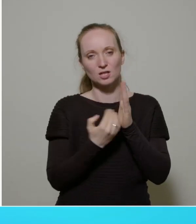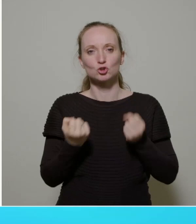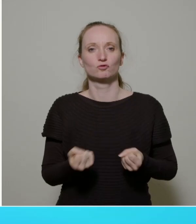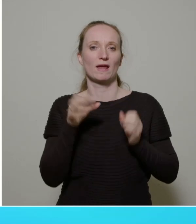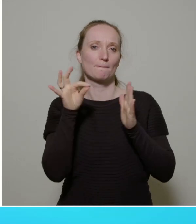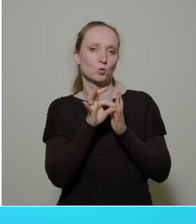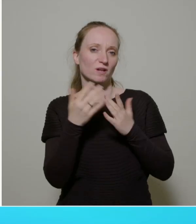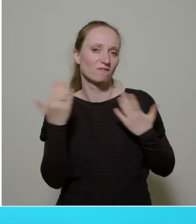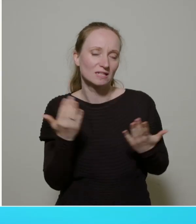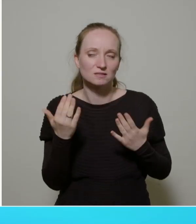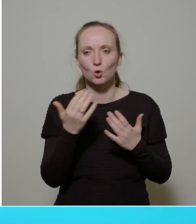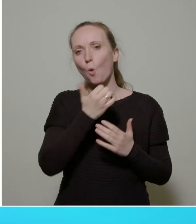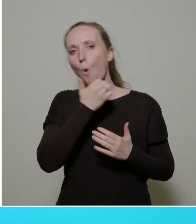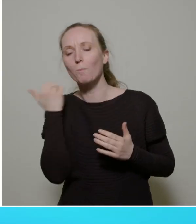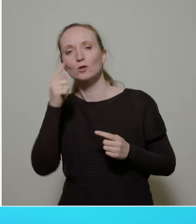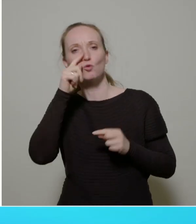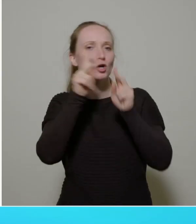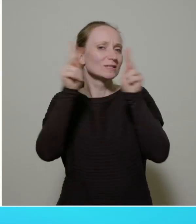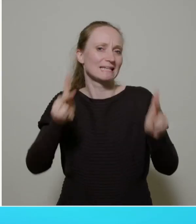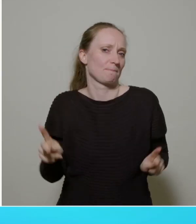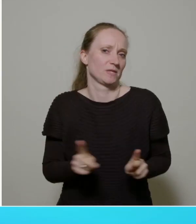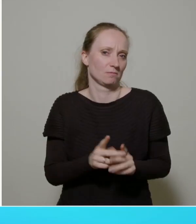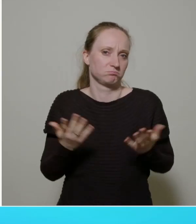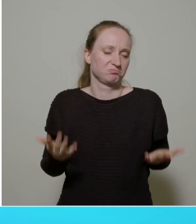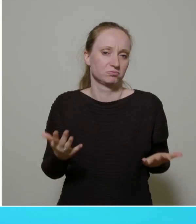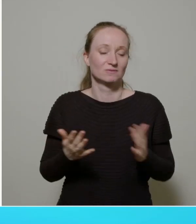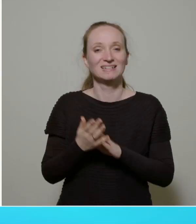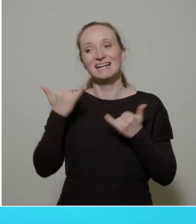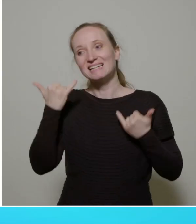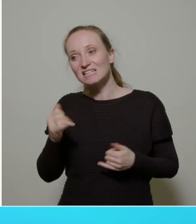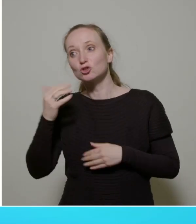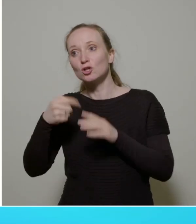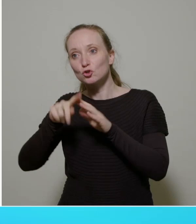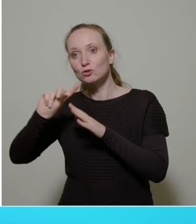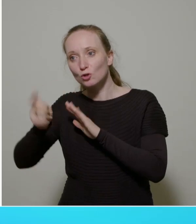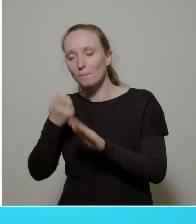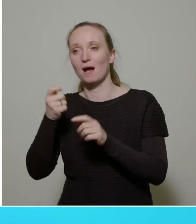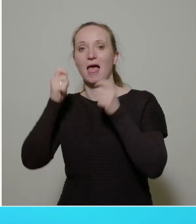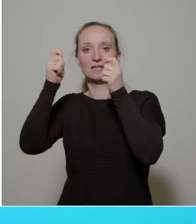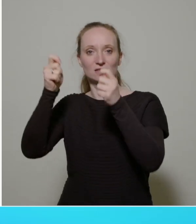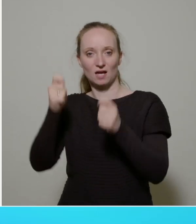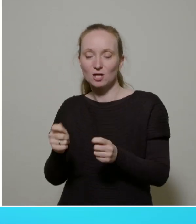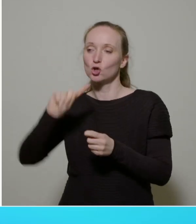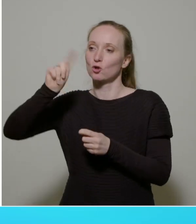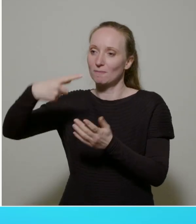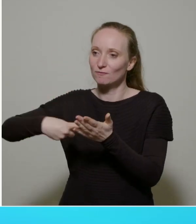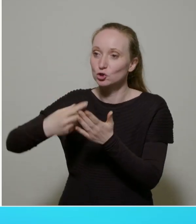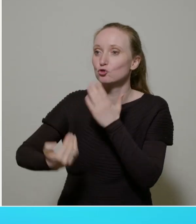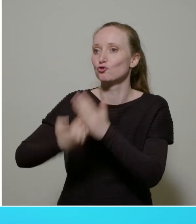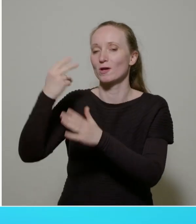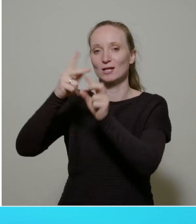sind. Aber es ist eben ein Konzept und es hilft nicht, noch einen Antrag zu stellen, wo wieder ein Konzept abverlangt wird.